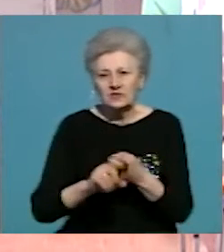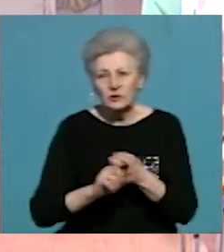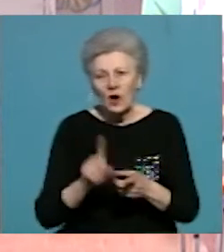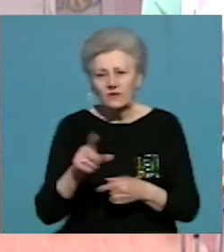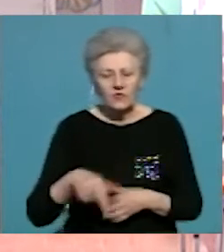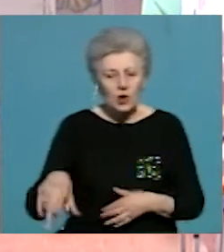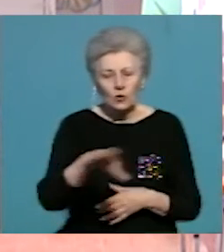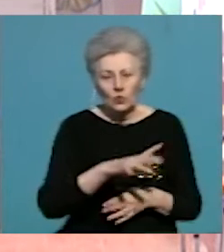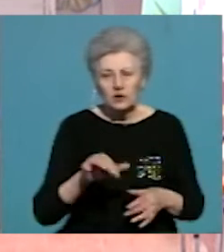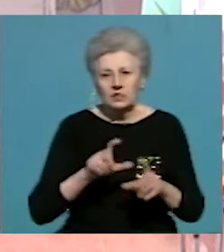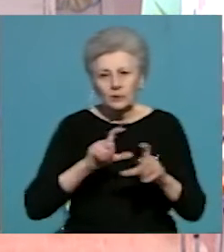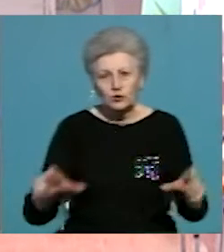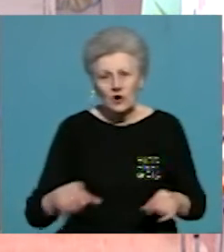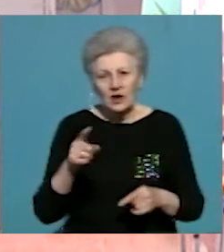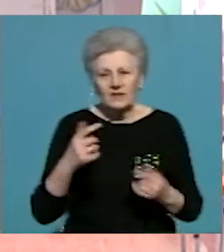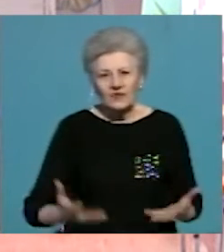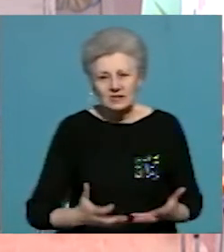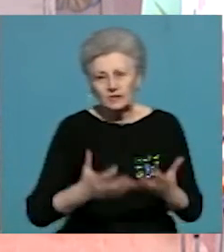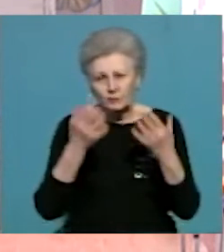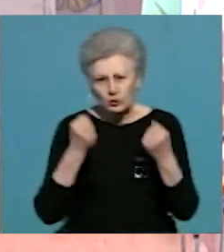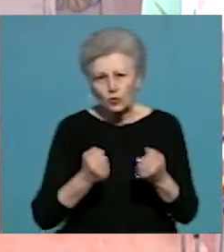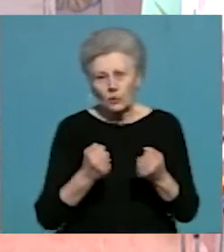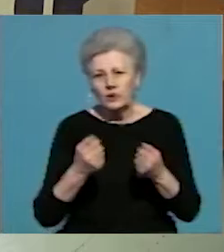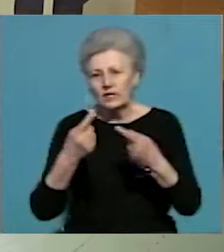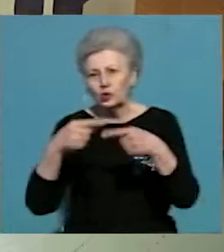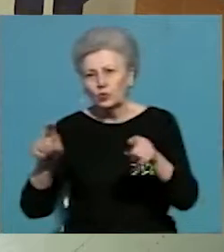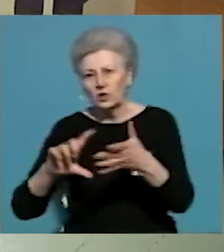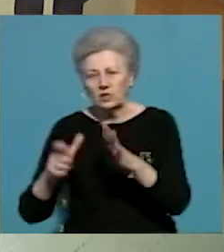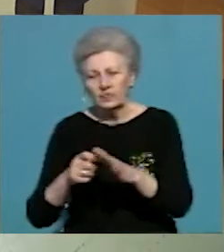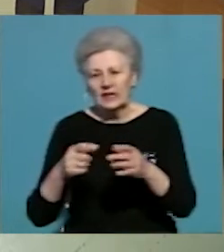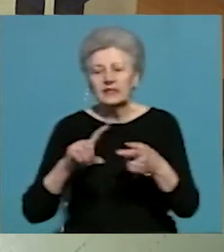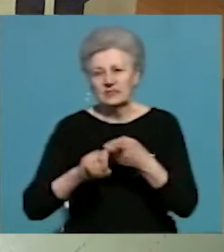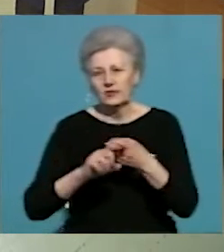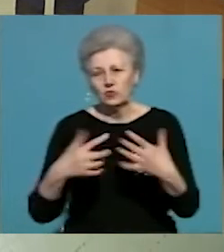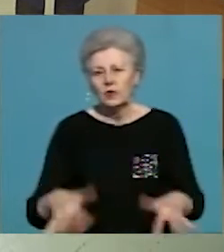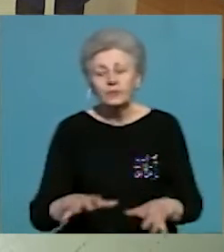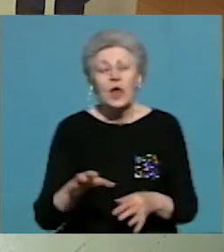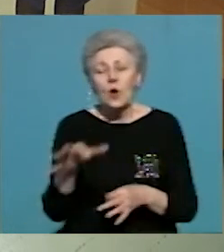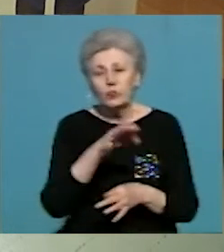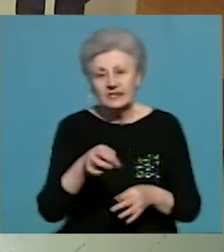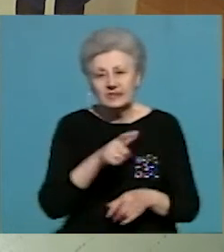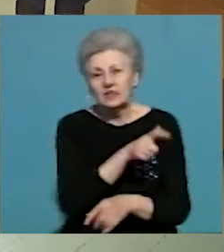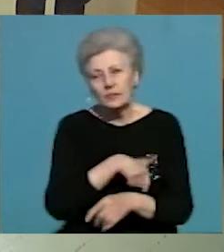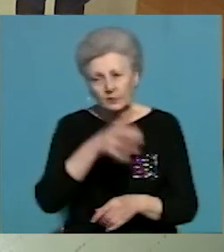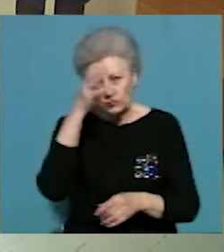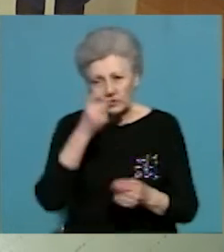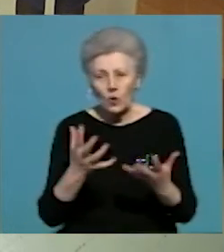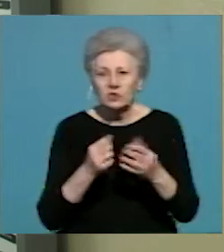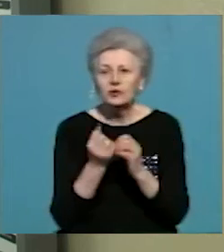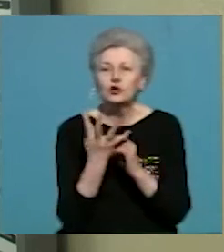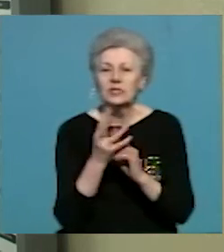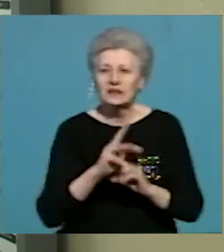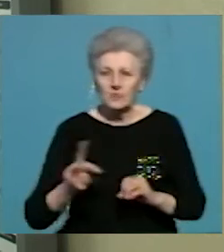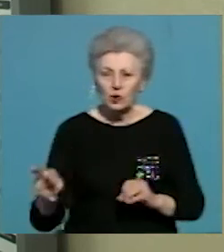школі, і у вас підхопить наступна сота, і ви не втрачаєте зв'язку». Обласний департамент освіти отримав 14 мільйонів гривень